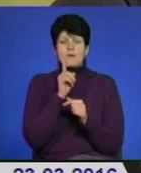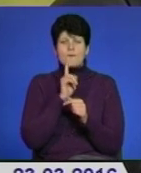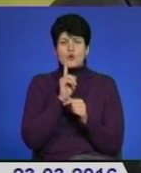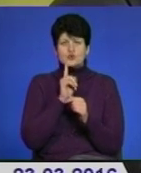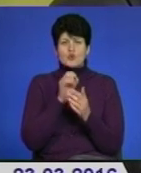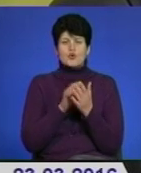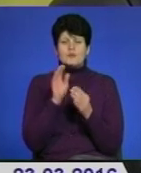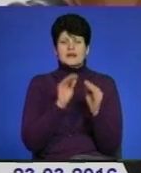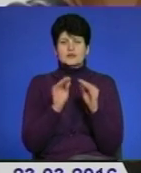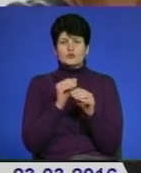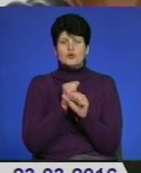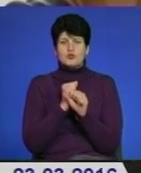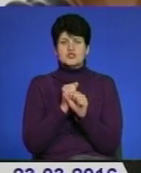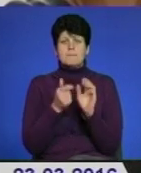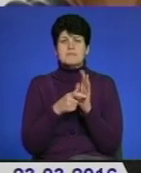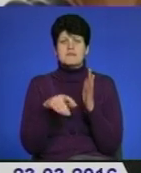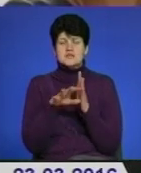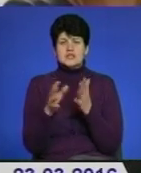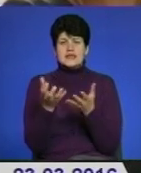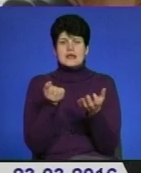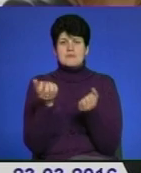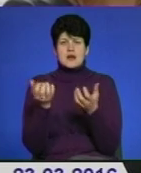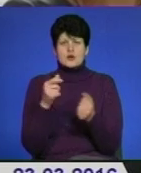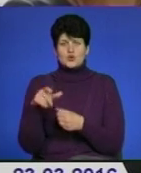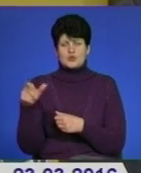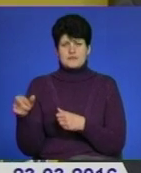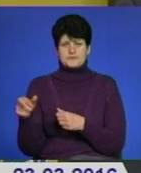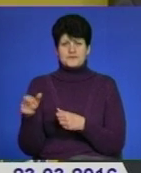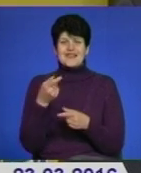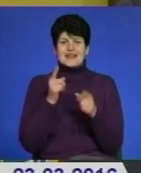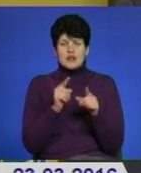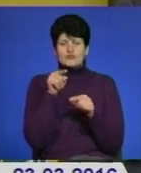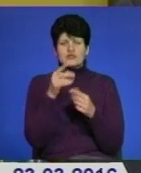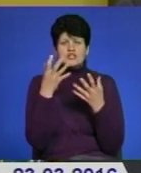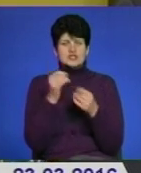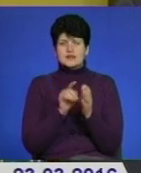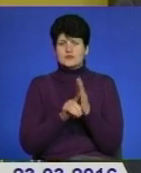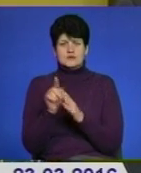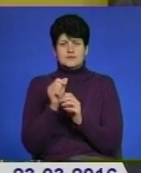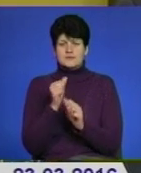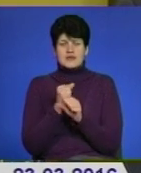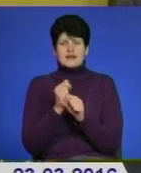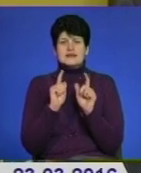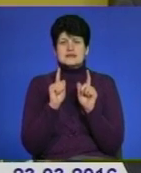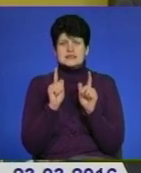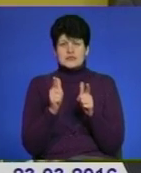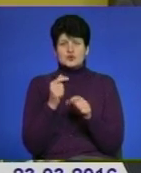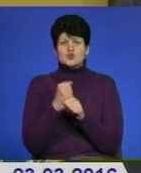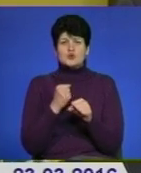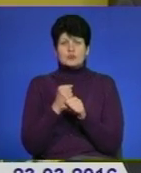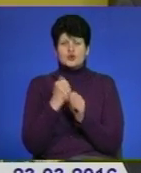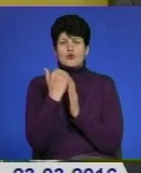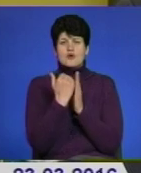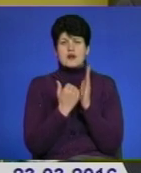окумплектовують робочі приміщення та набирають людей. Реально вони ще не запрацювали. Але згідно зробленого